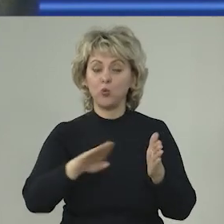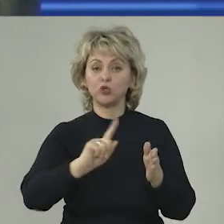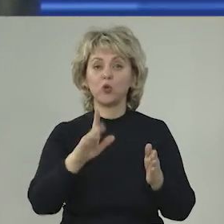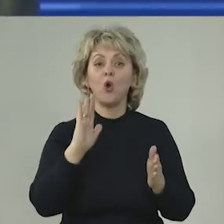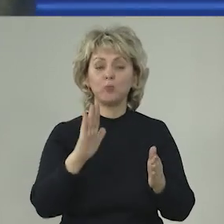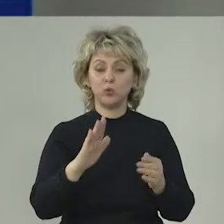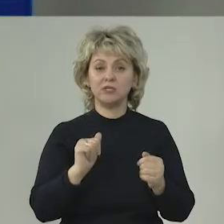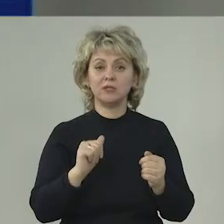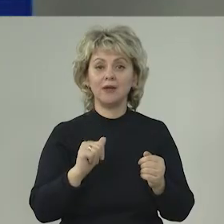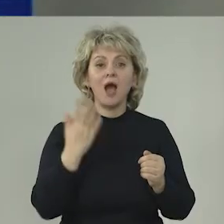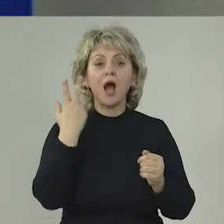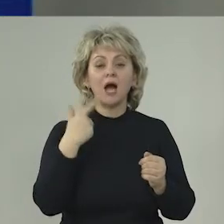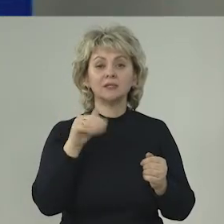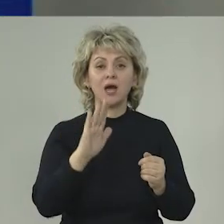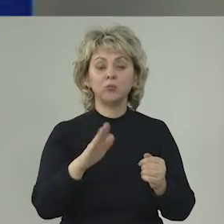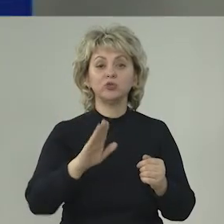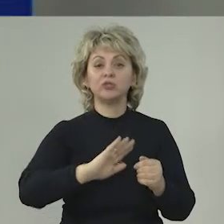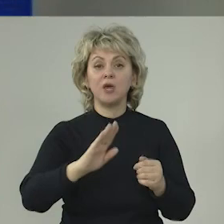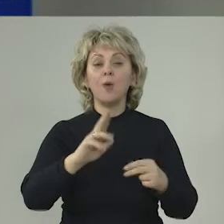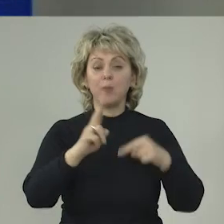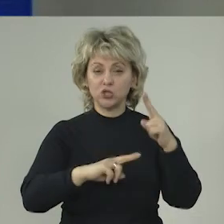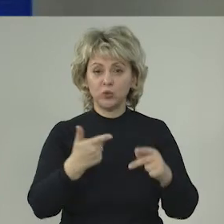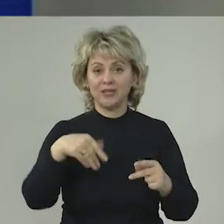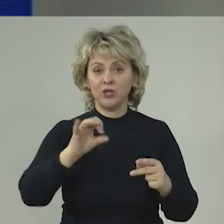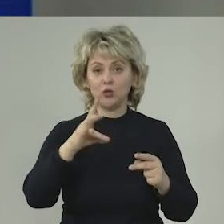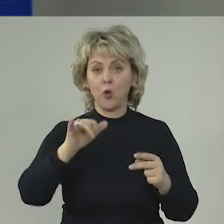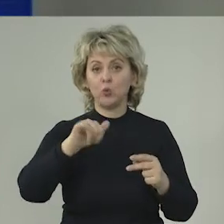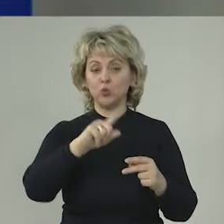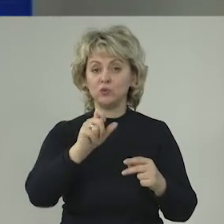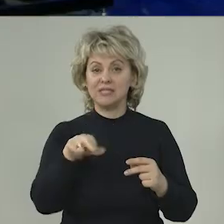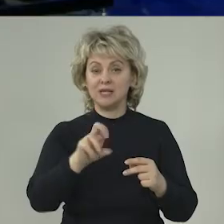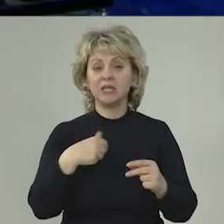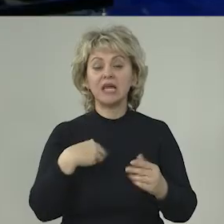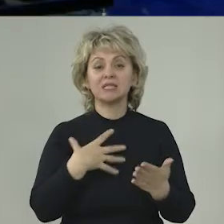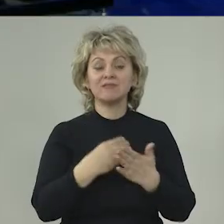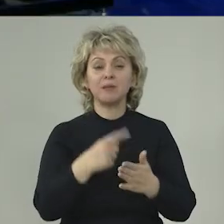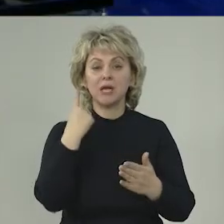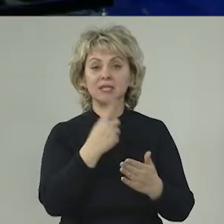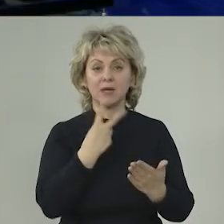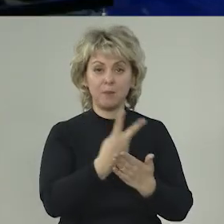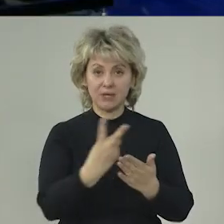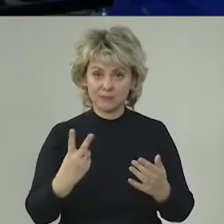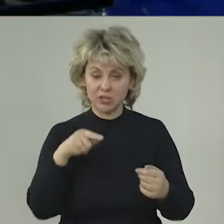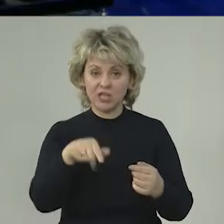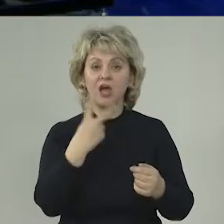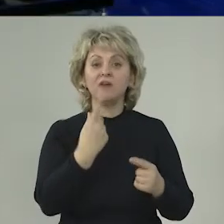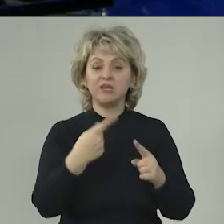чем она будет, когда будет построен гидроузел, я своими глазами посмотрел и видел это из